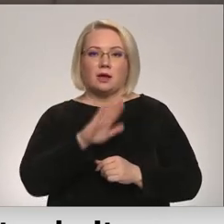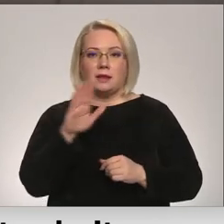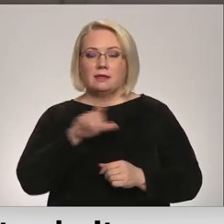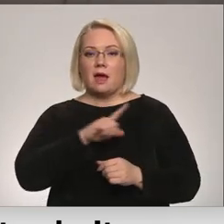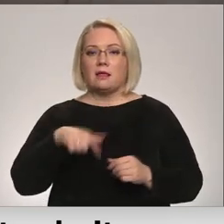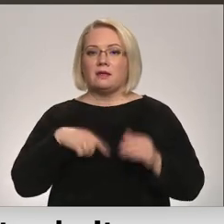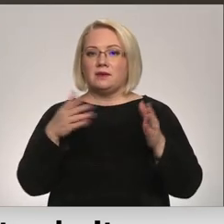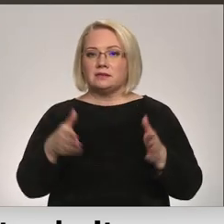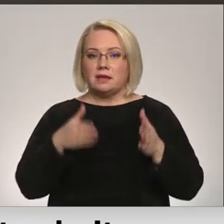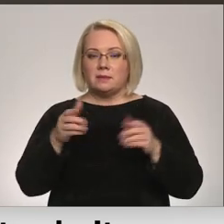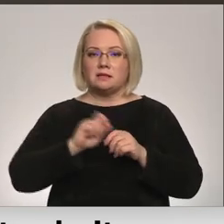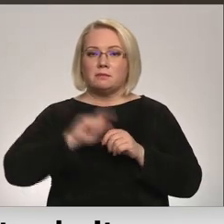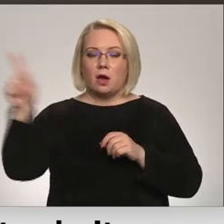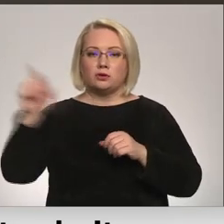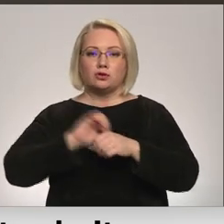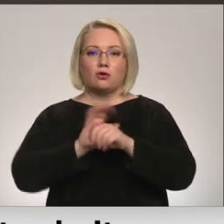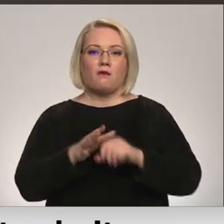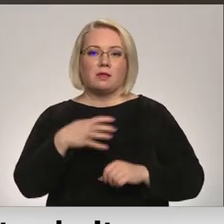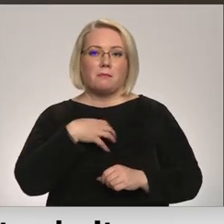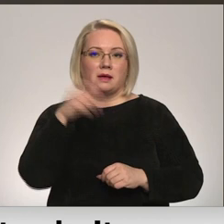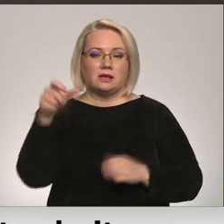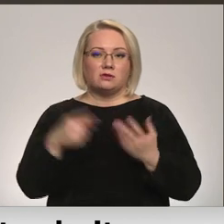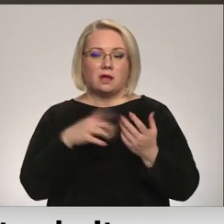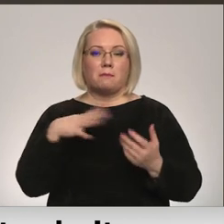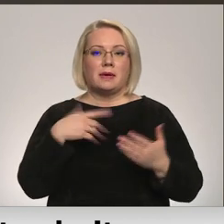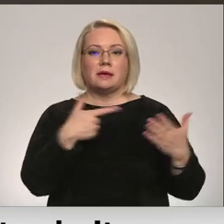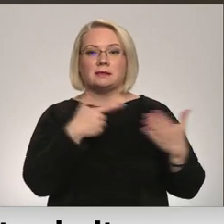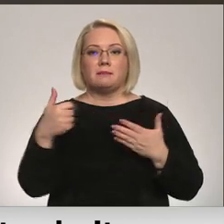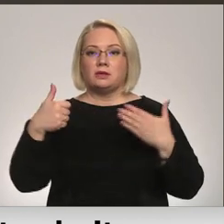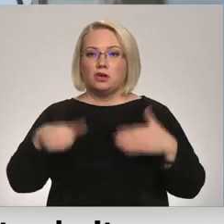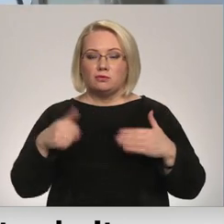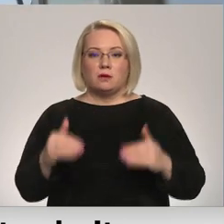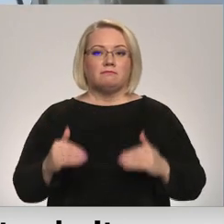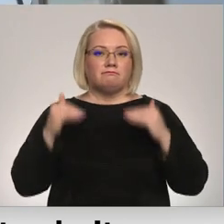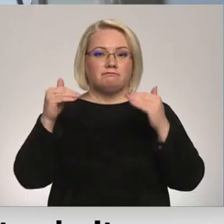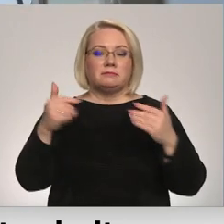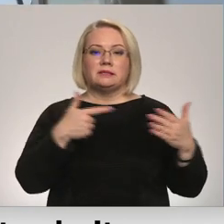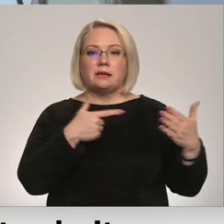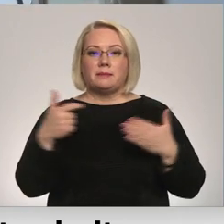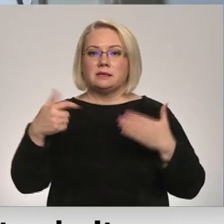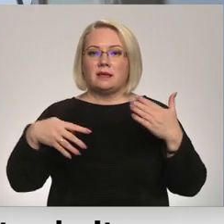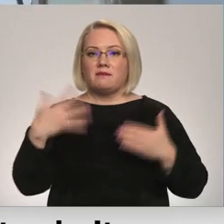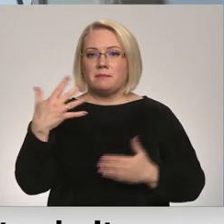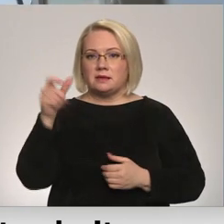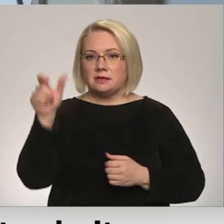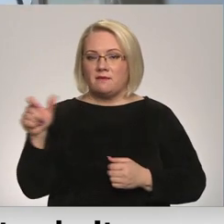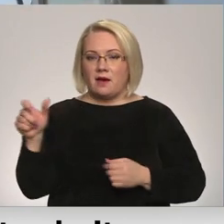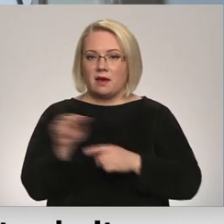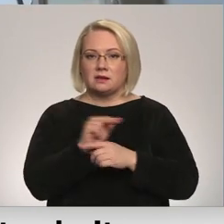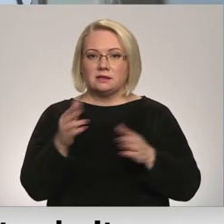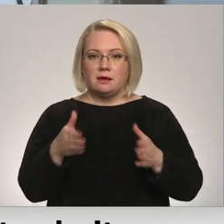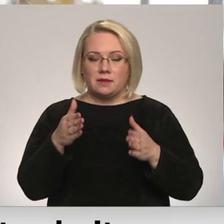Latvijas slimnīcās audzis Covid pacientu skaits no 760 līdz 799. No